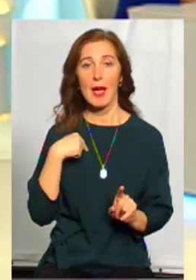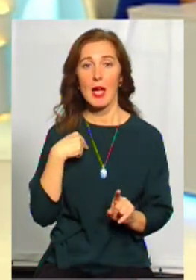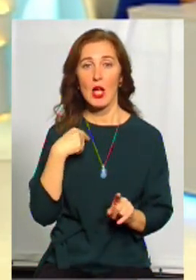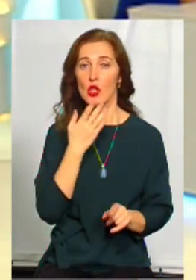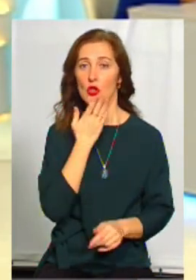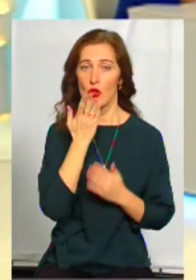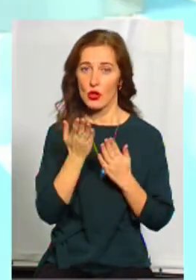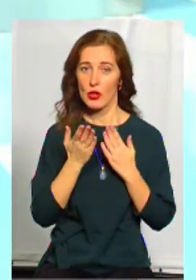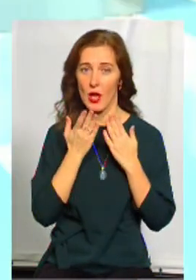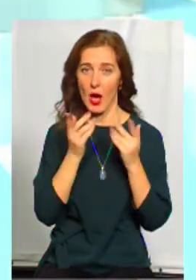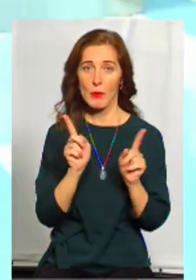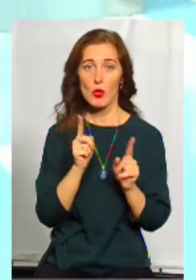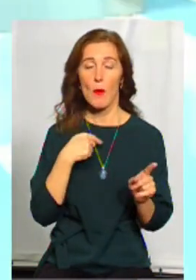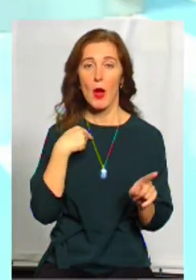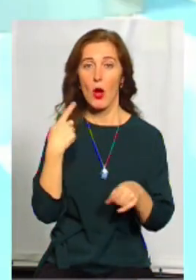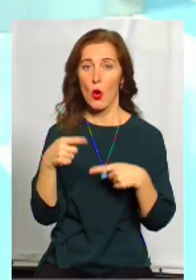ми читаємо.